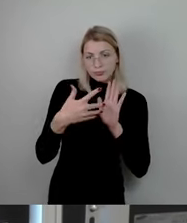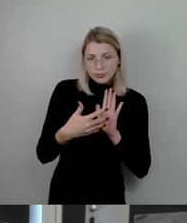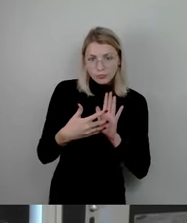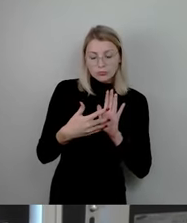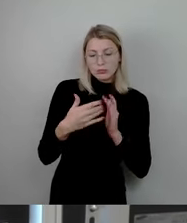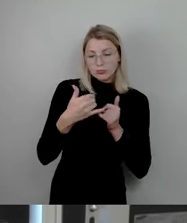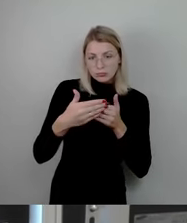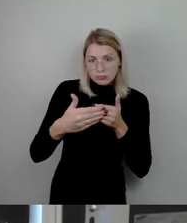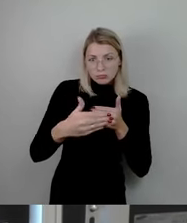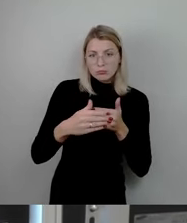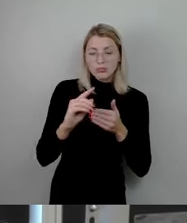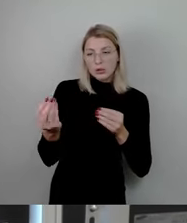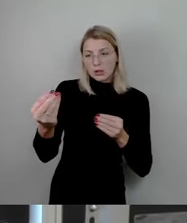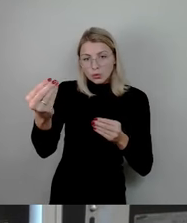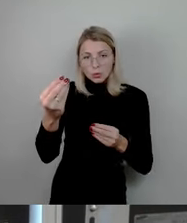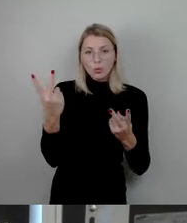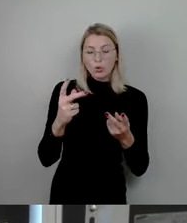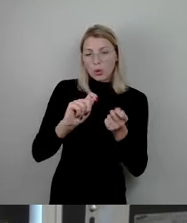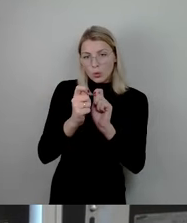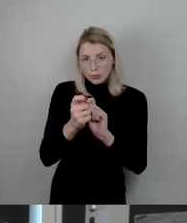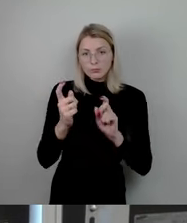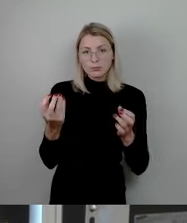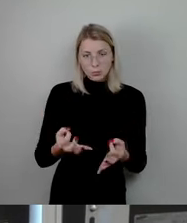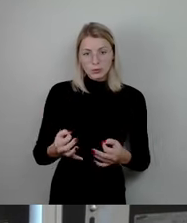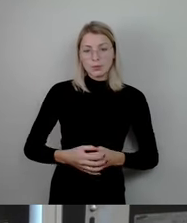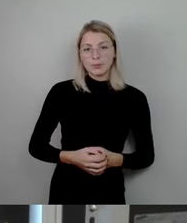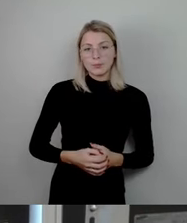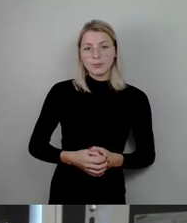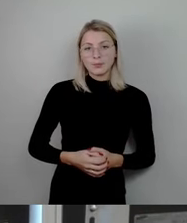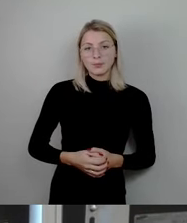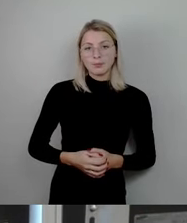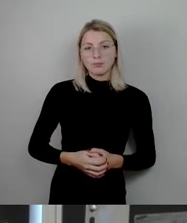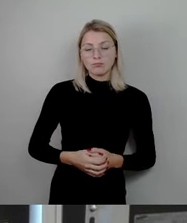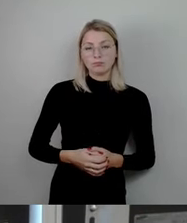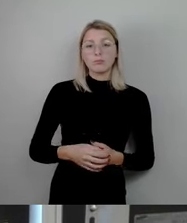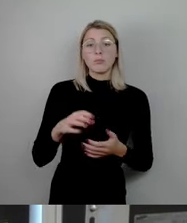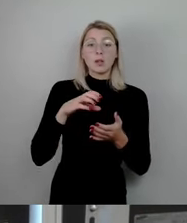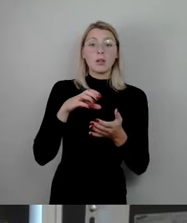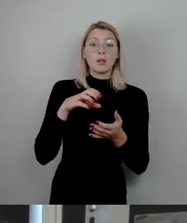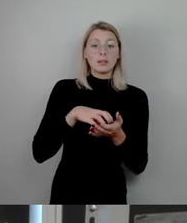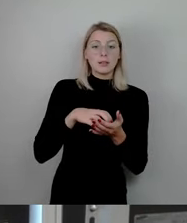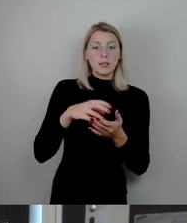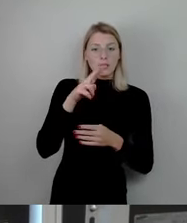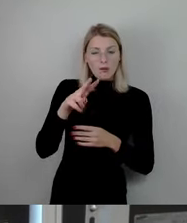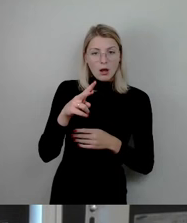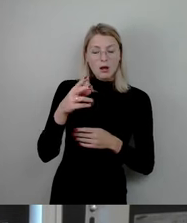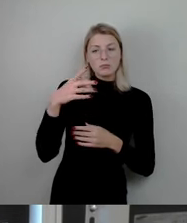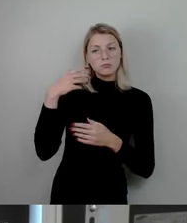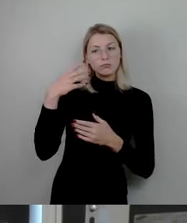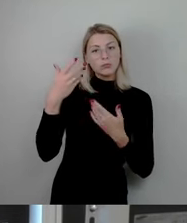ergänzt oder geändert werden. Mit Erfahrung der Citywache können wir so unser Konzept der kommunalen